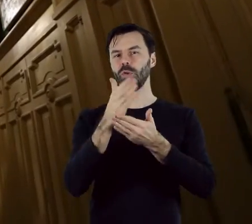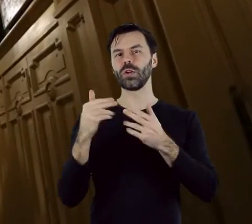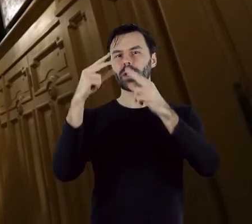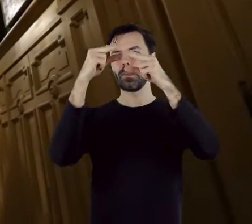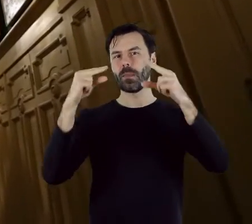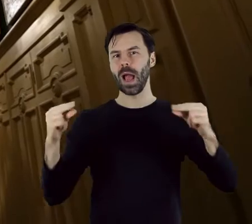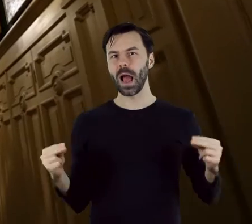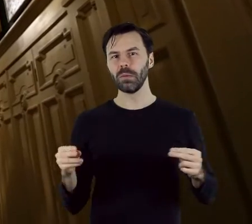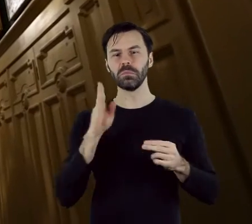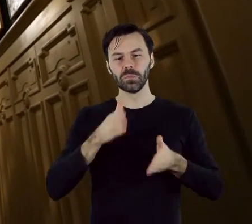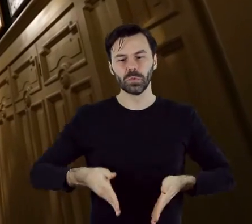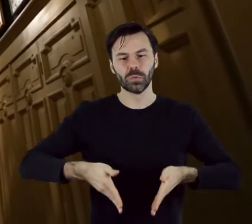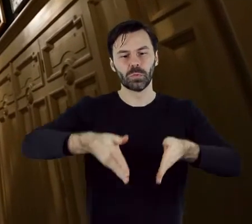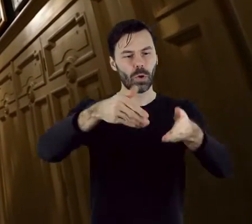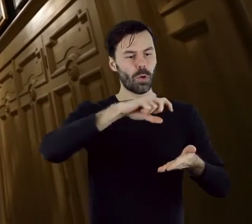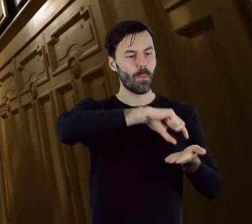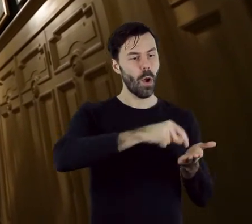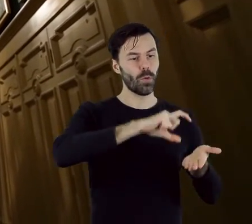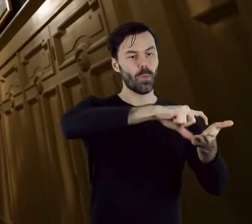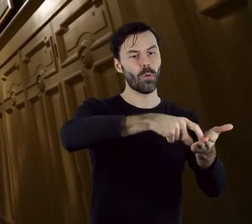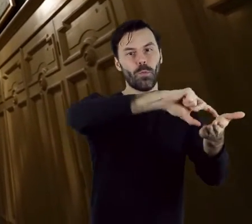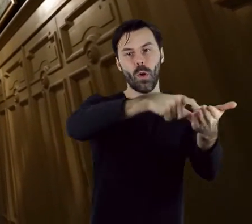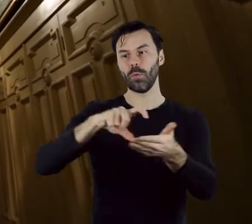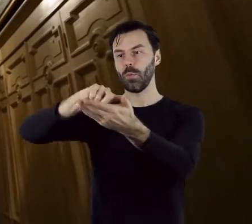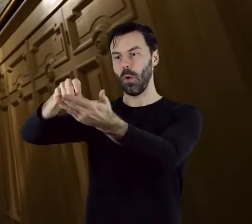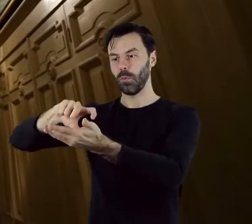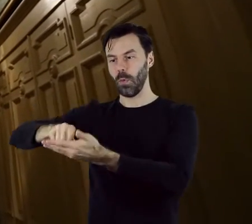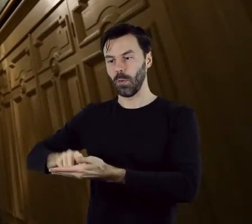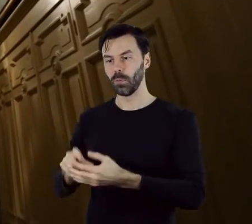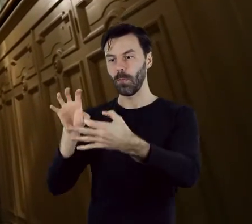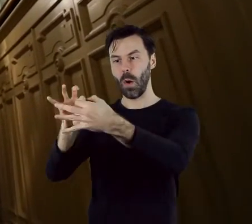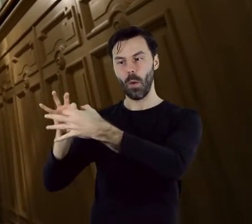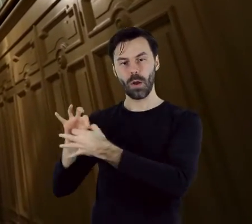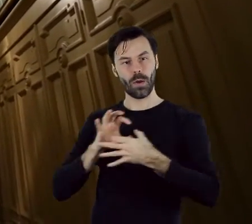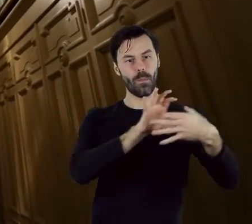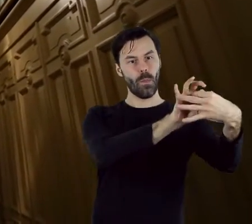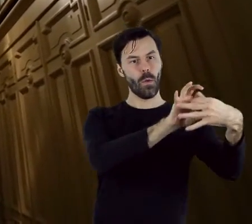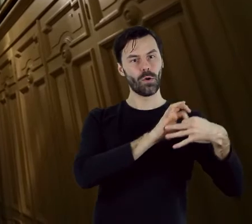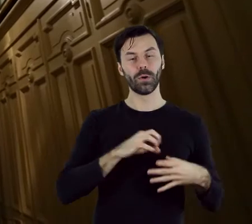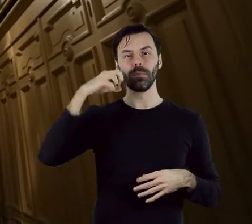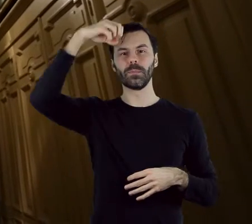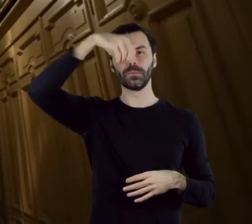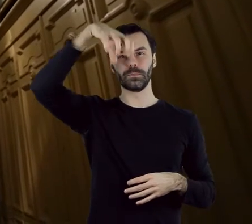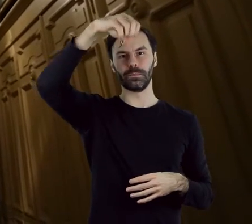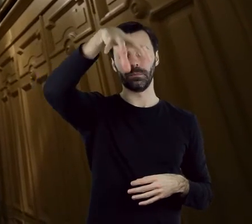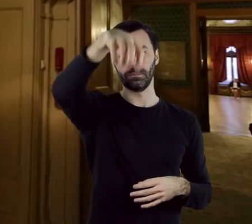Ta część pałacu ma układ trójtraktowy, w którym długi, wąski korytarz z pięcioma